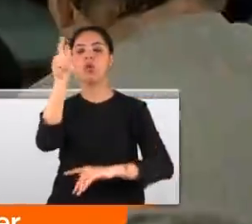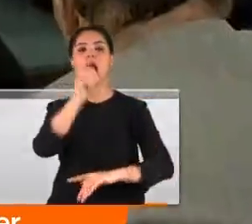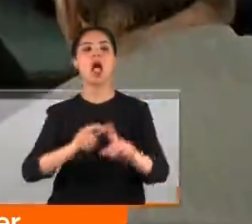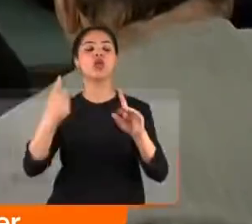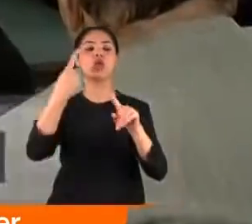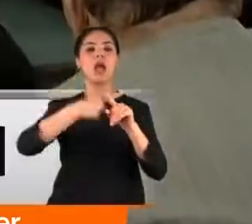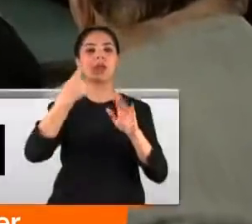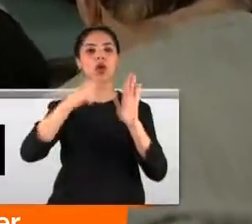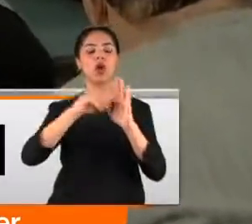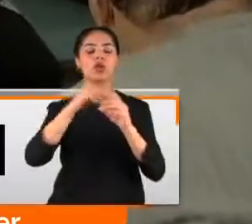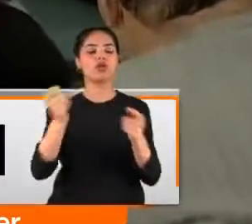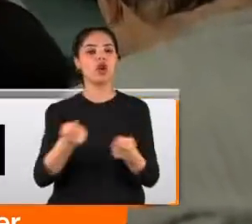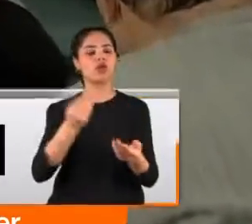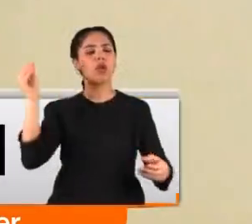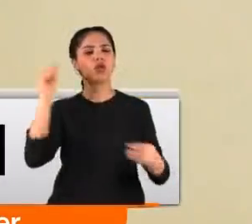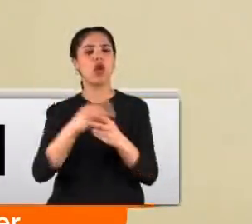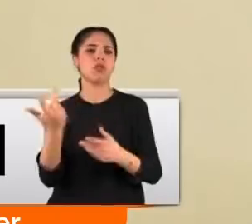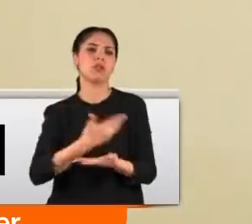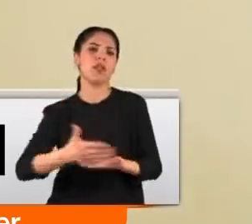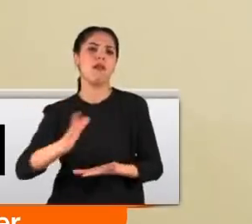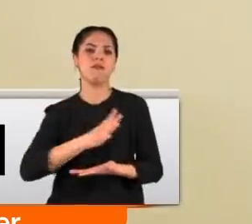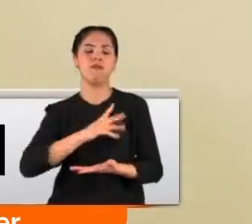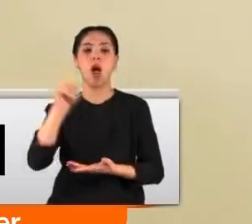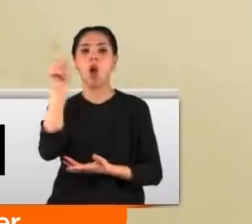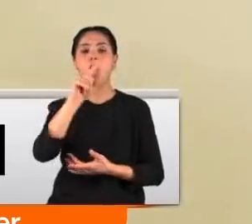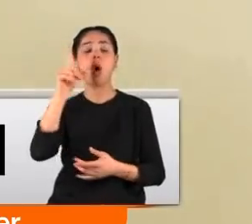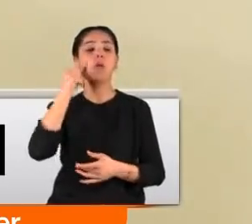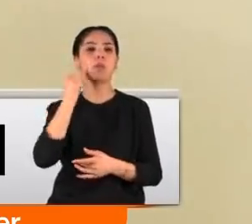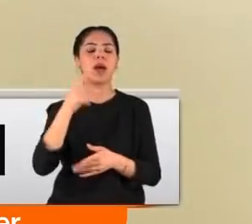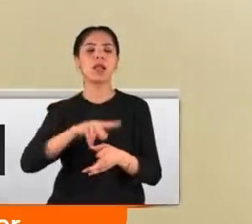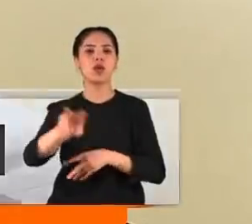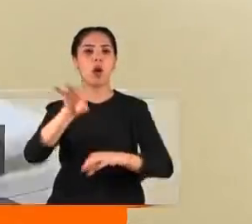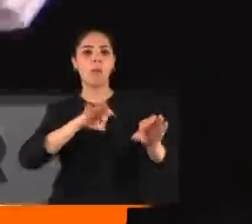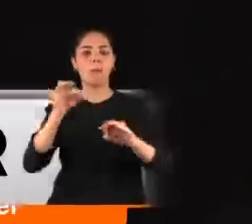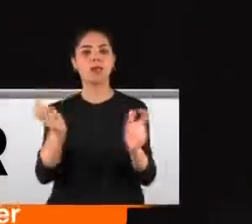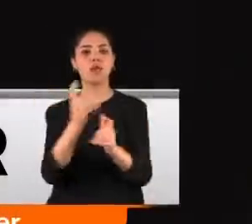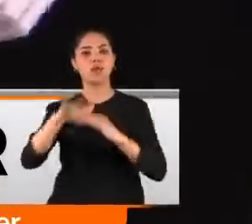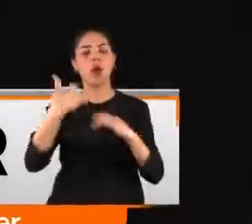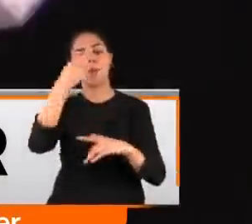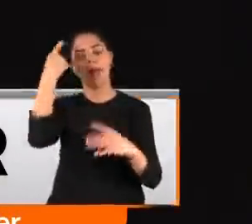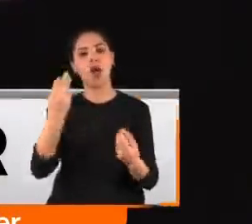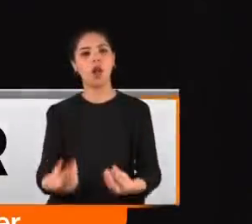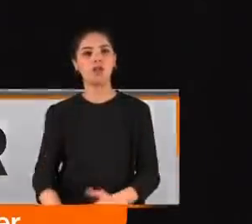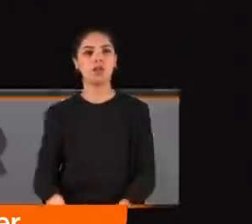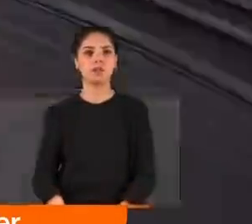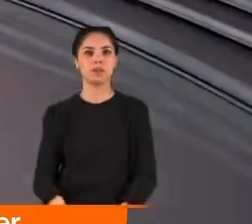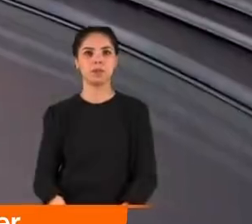içinse çalışmalar son hız devam ediyor. Yol haritası 10 Mayıs'ta mecliste gerçekleştirilecek toplantıda belli olacak.